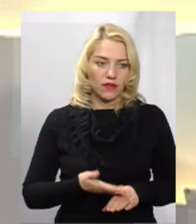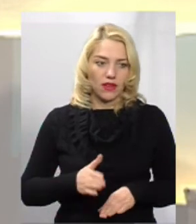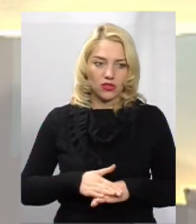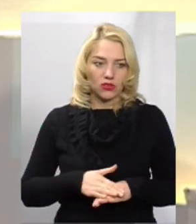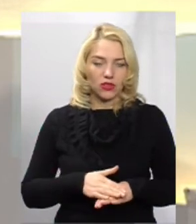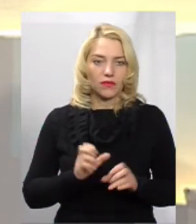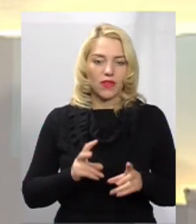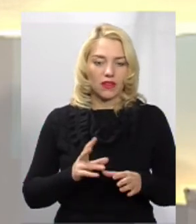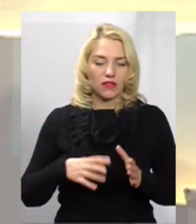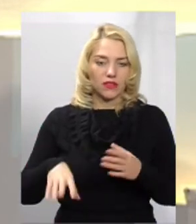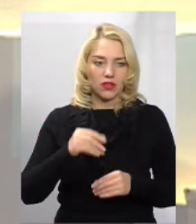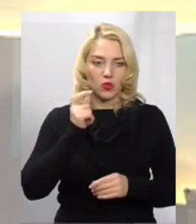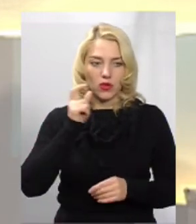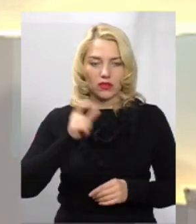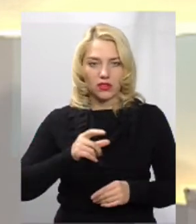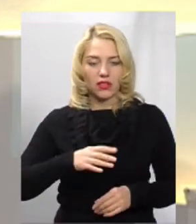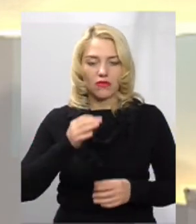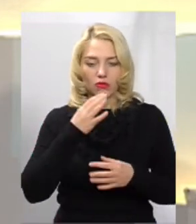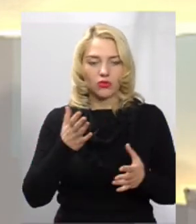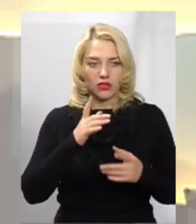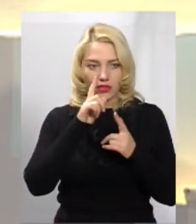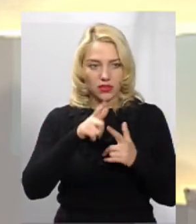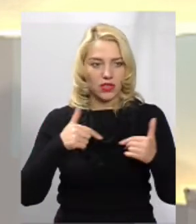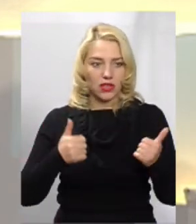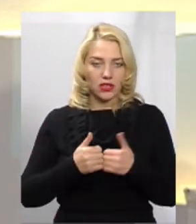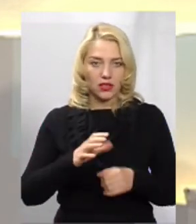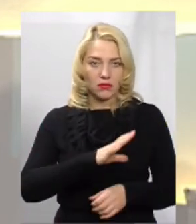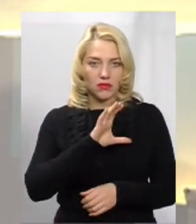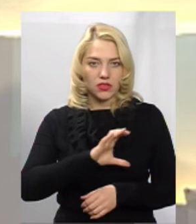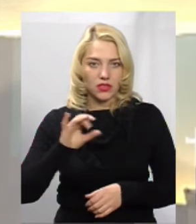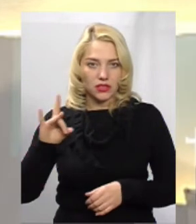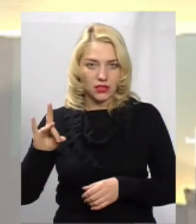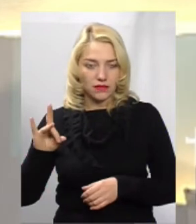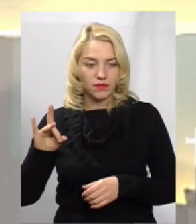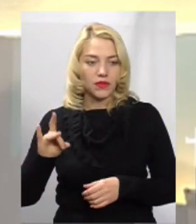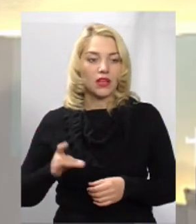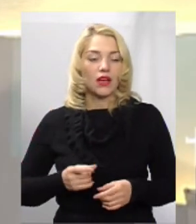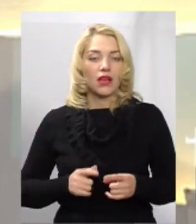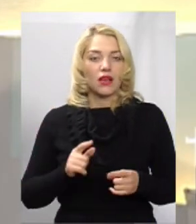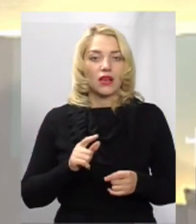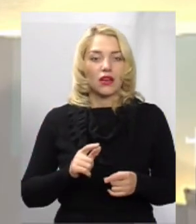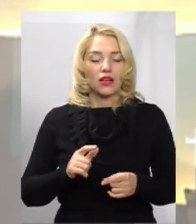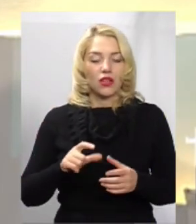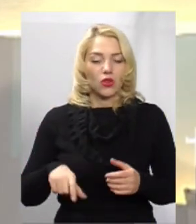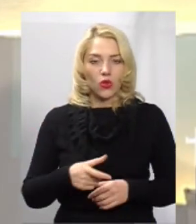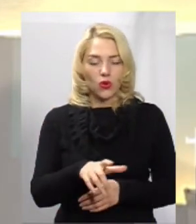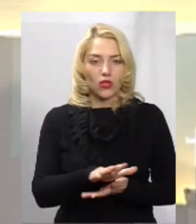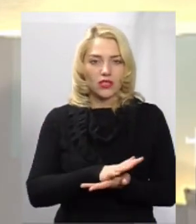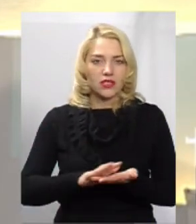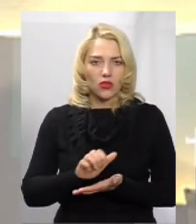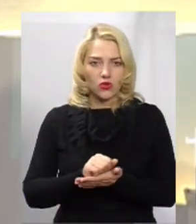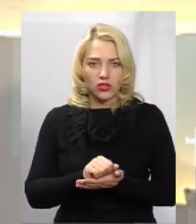так, як і в Україні, так, і в будь-якій країні пострадянського простору. Дороги зношені,